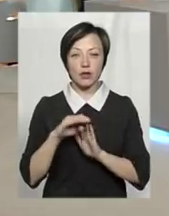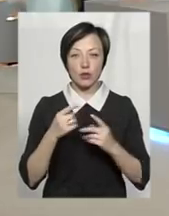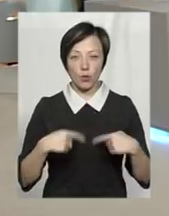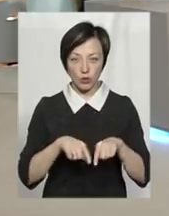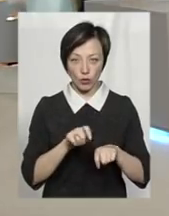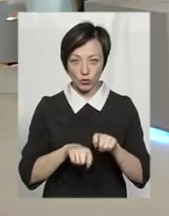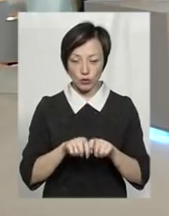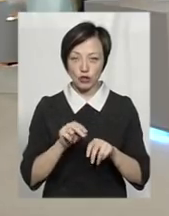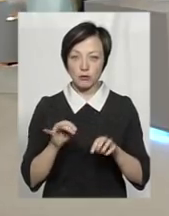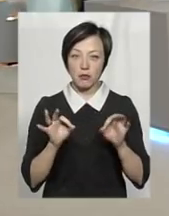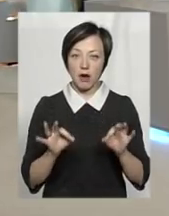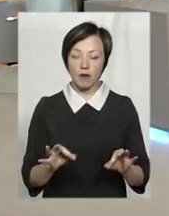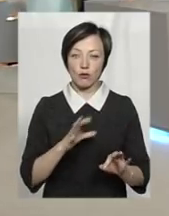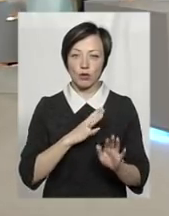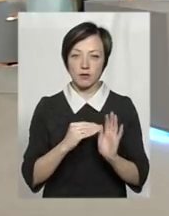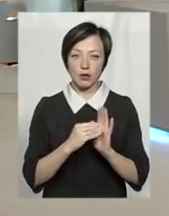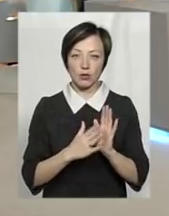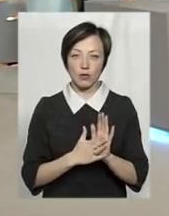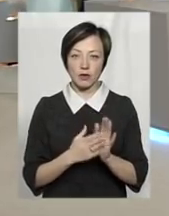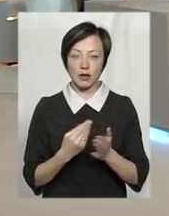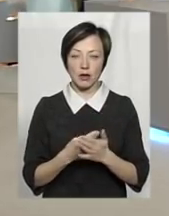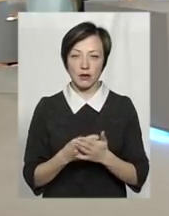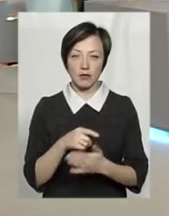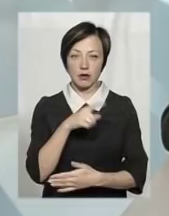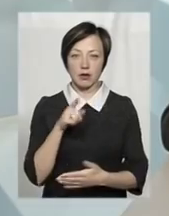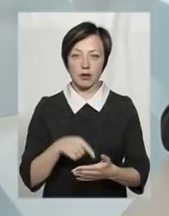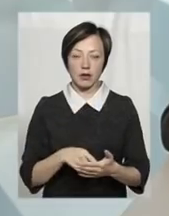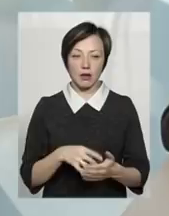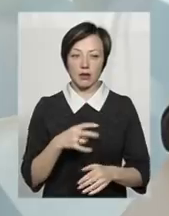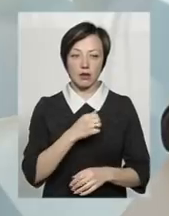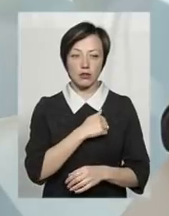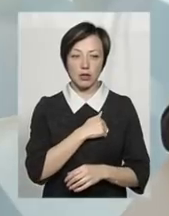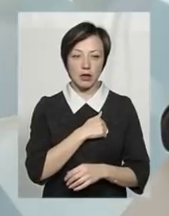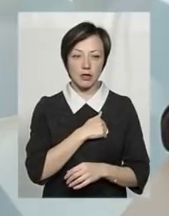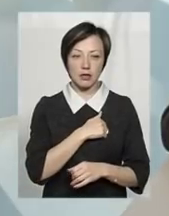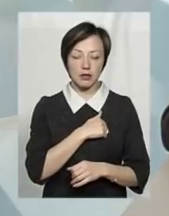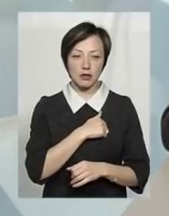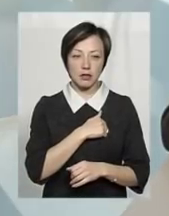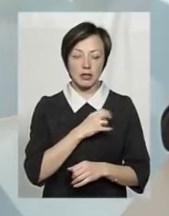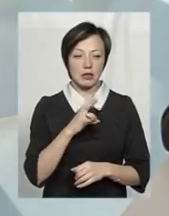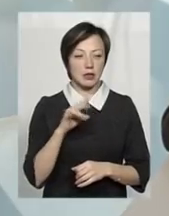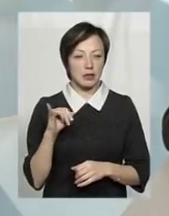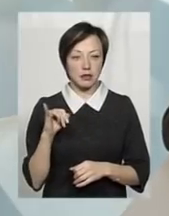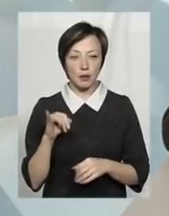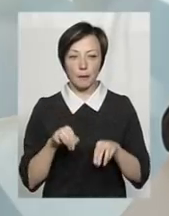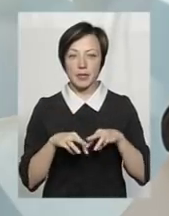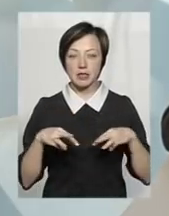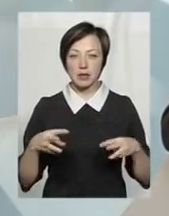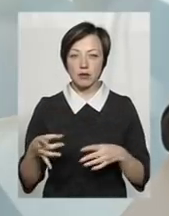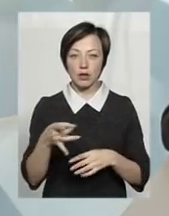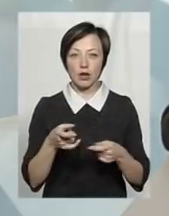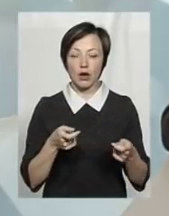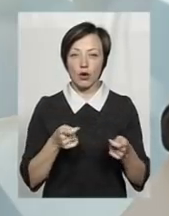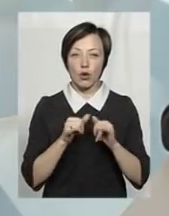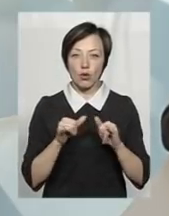контролюють чи правильно були встановлені ці тарифи? На жаль, ні Міністерство регіонального